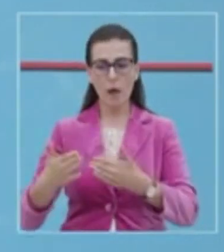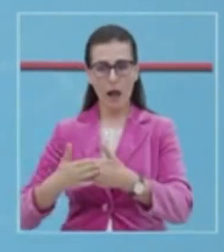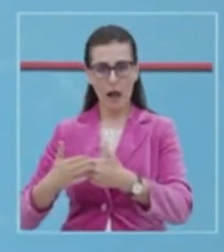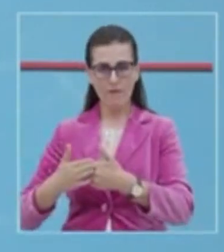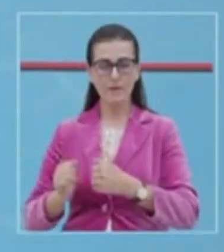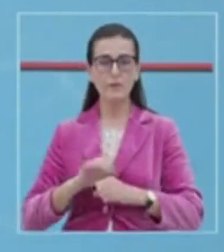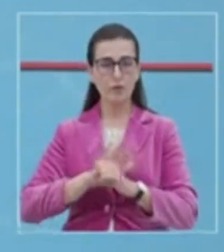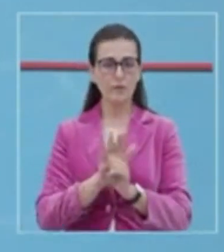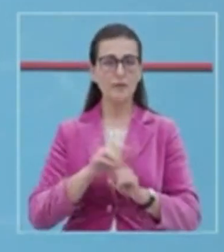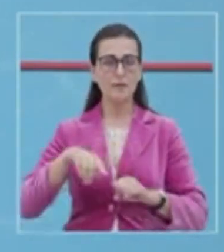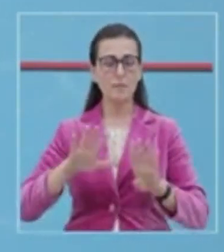prejkur me COVID-19.